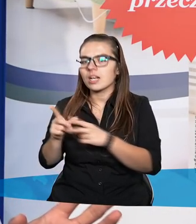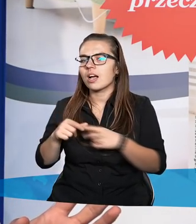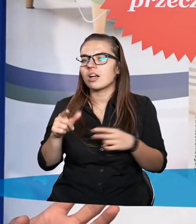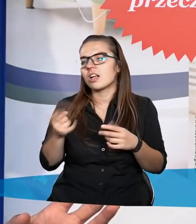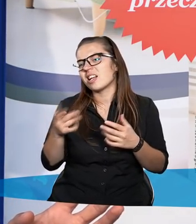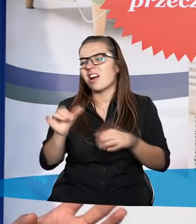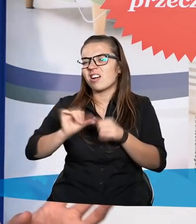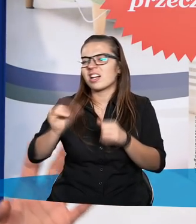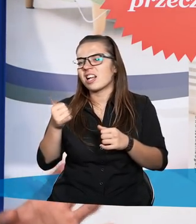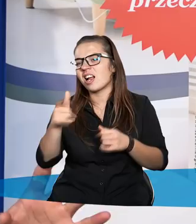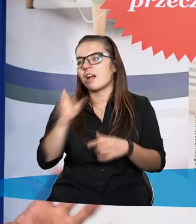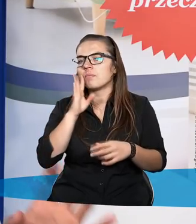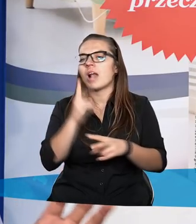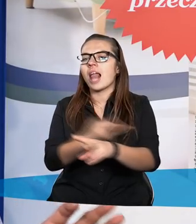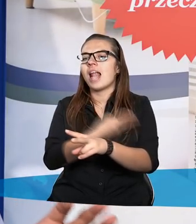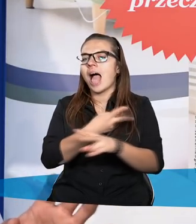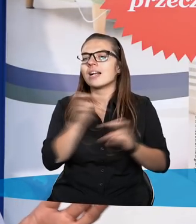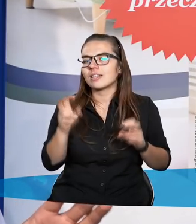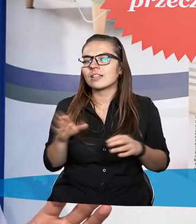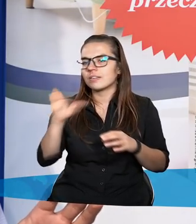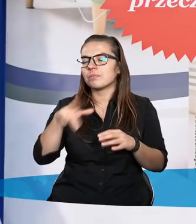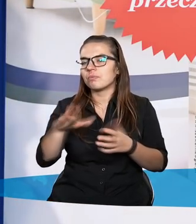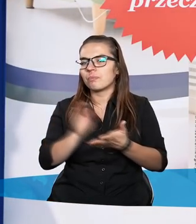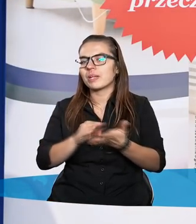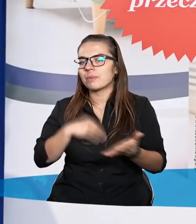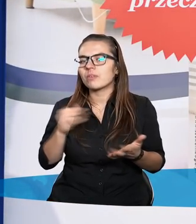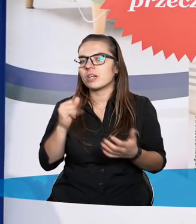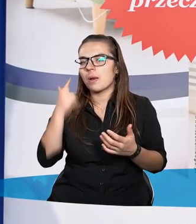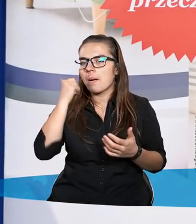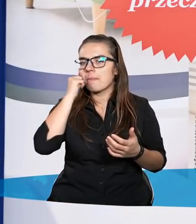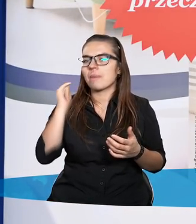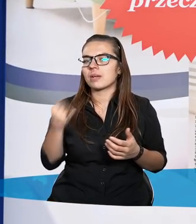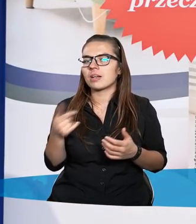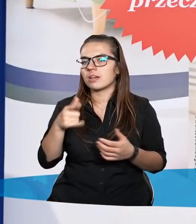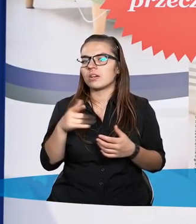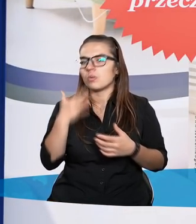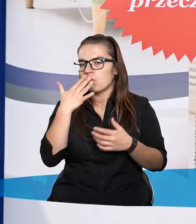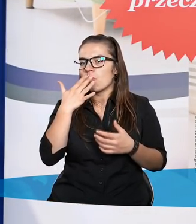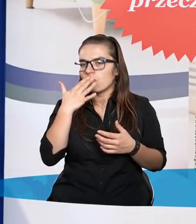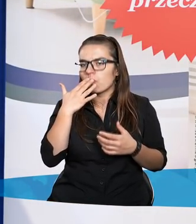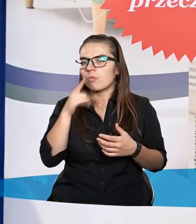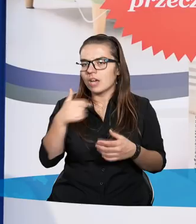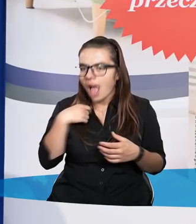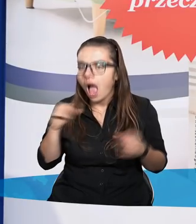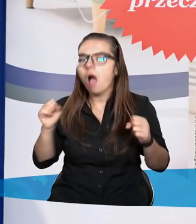ale oceniałem ich jako takich letnich, powiedziałbym językiem biblijnym. I pamiętam, jak ona coś mówiła, ja tak bujałem się na krześle,